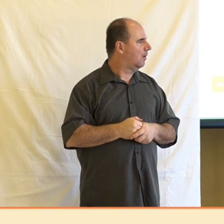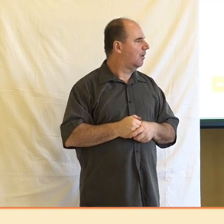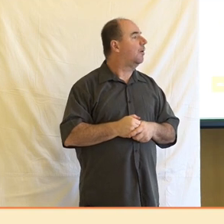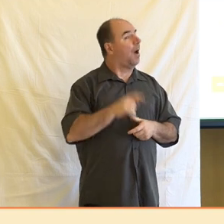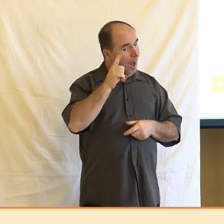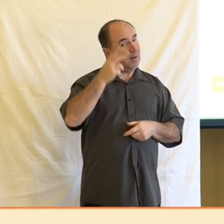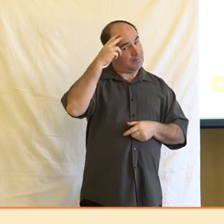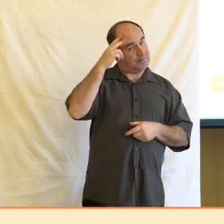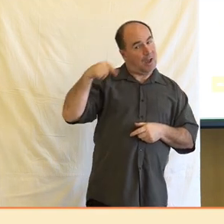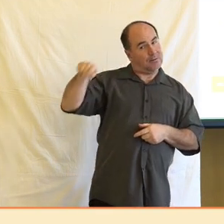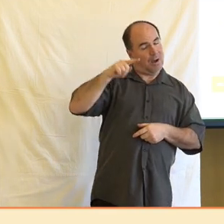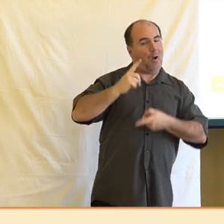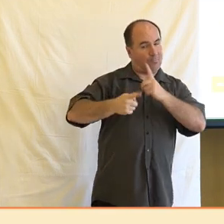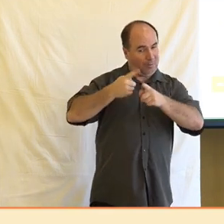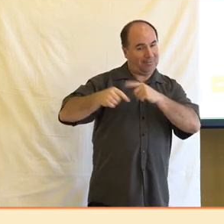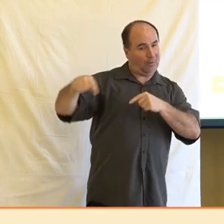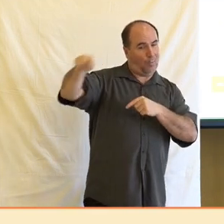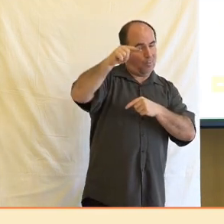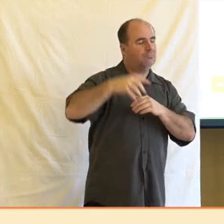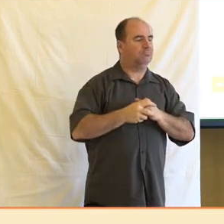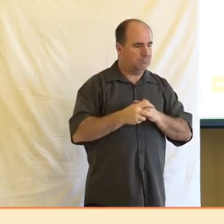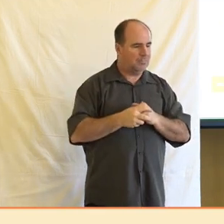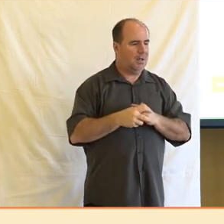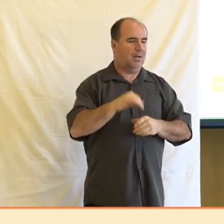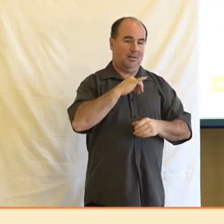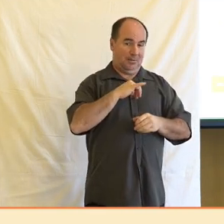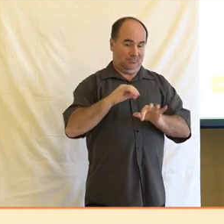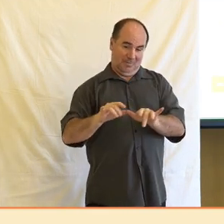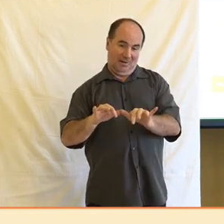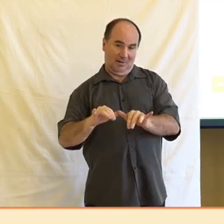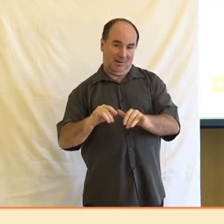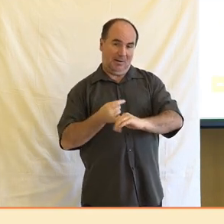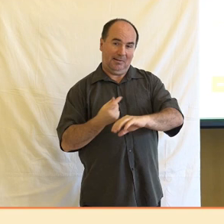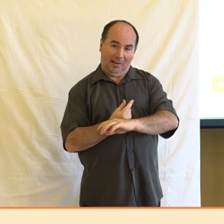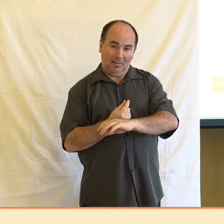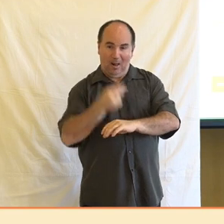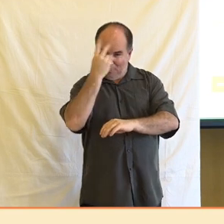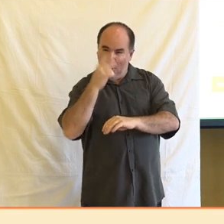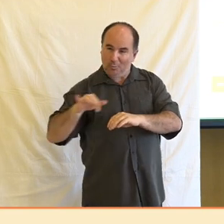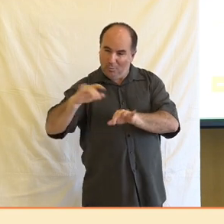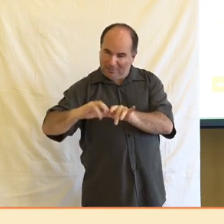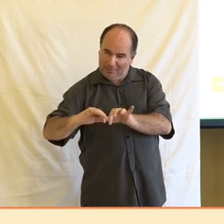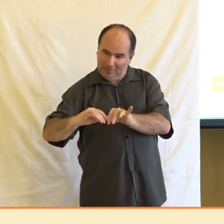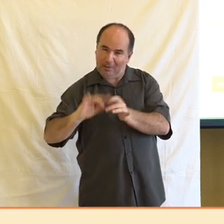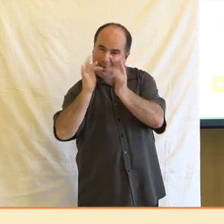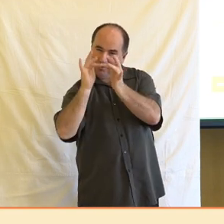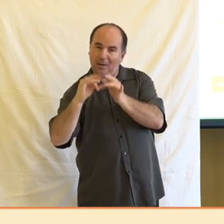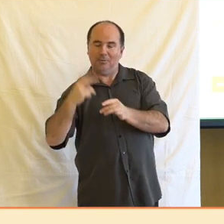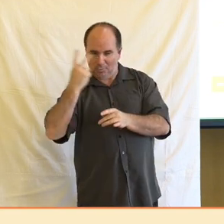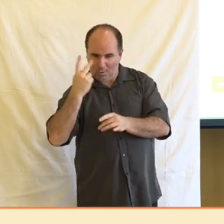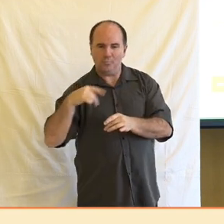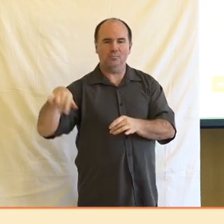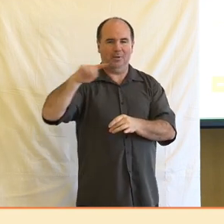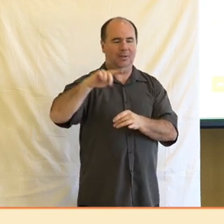o politiku, už jsou digitálně zdatní a přistupují k mediálním obsahům